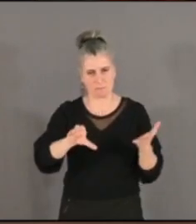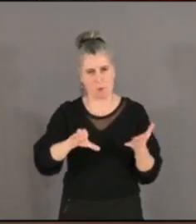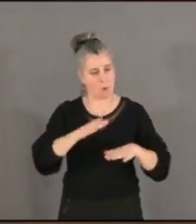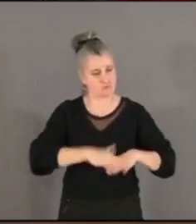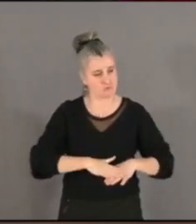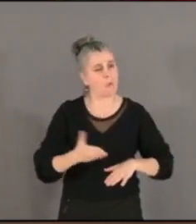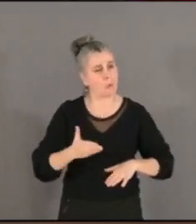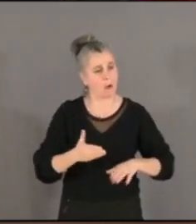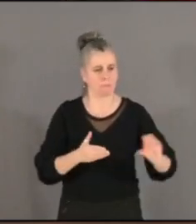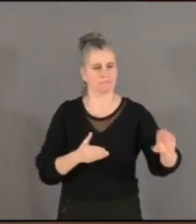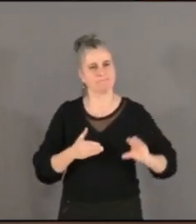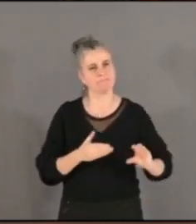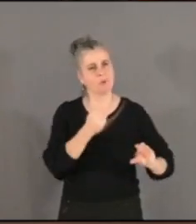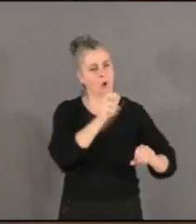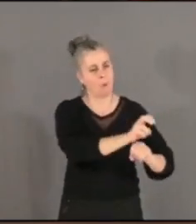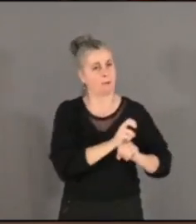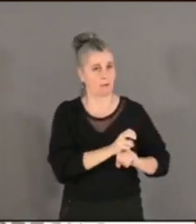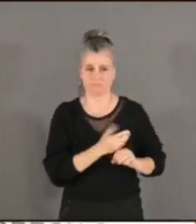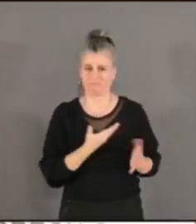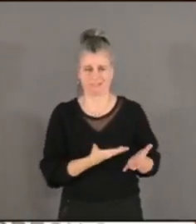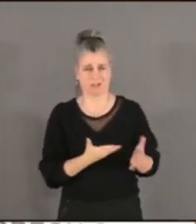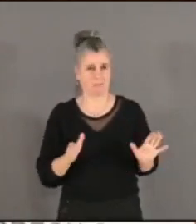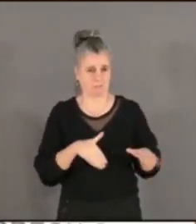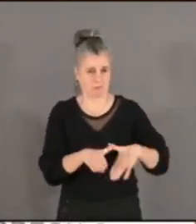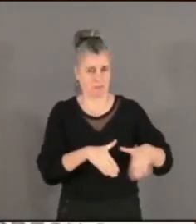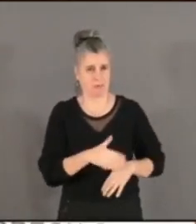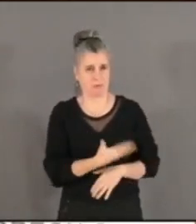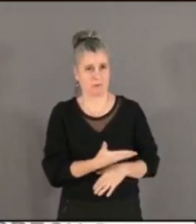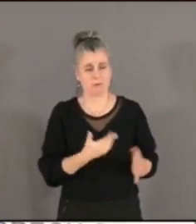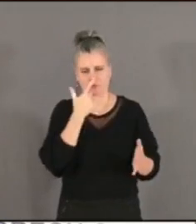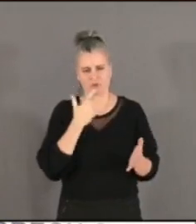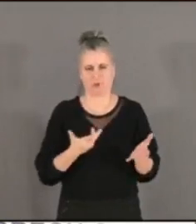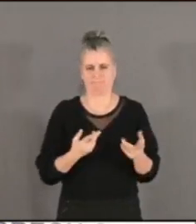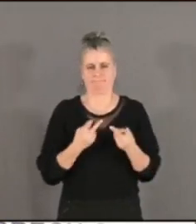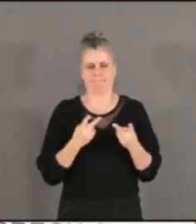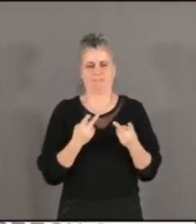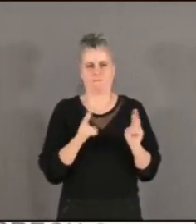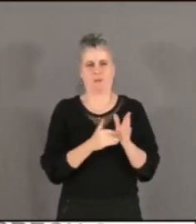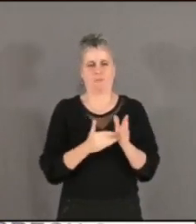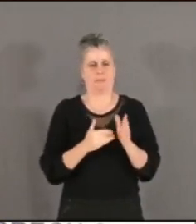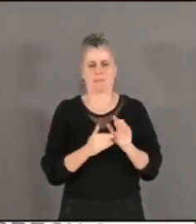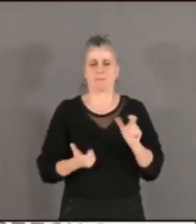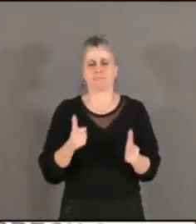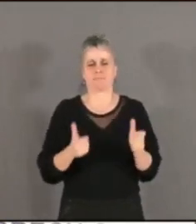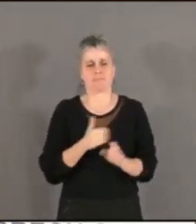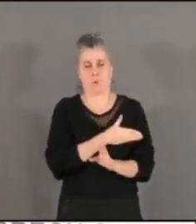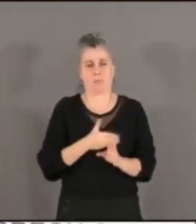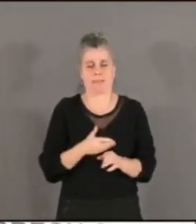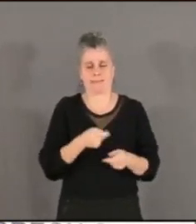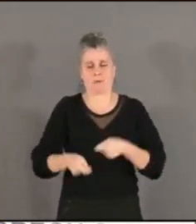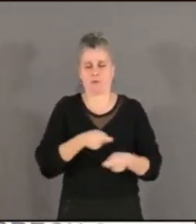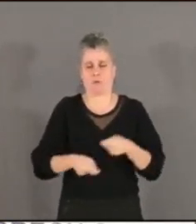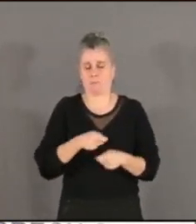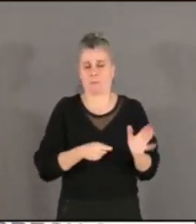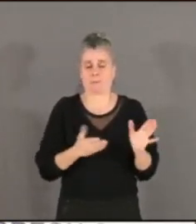ce qui continue de dégrader la situation financière de la commune alors que le contexte économique général appelle à la prudence. Si les